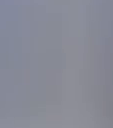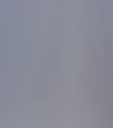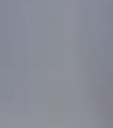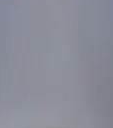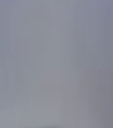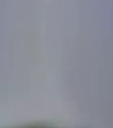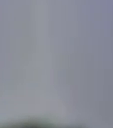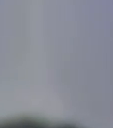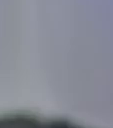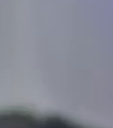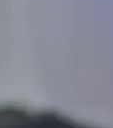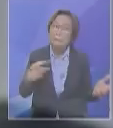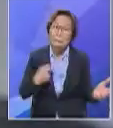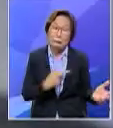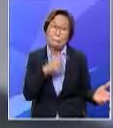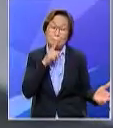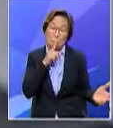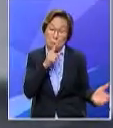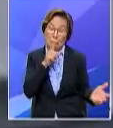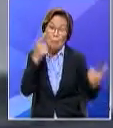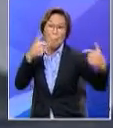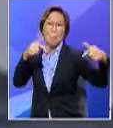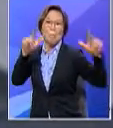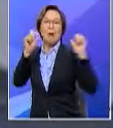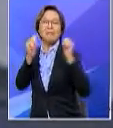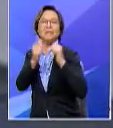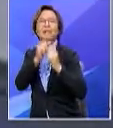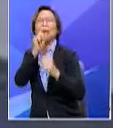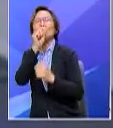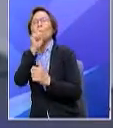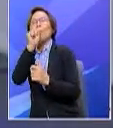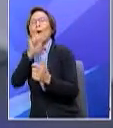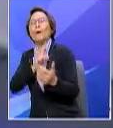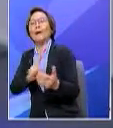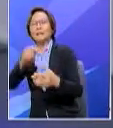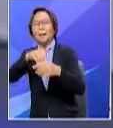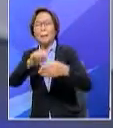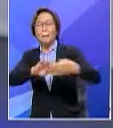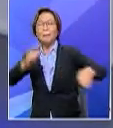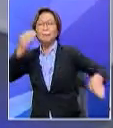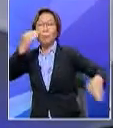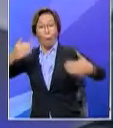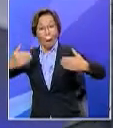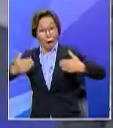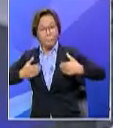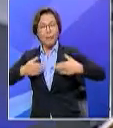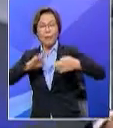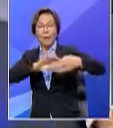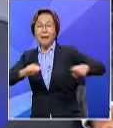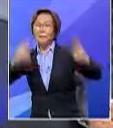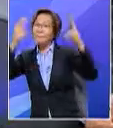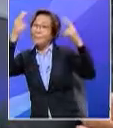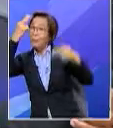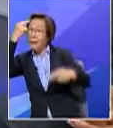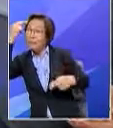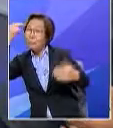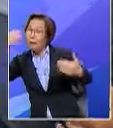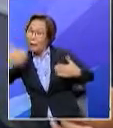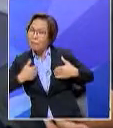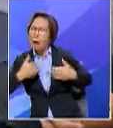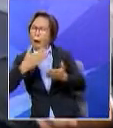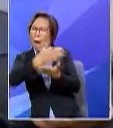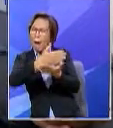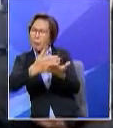Jadi kita memang terkenal dengan nasyid dalam bahasa Melayu, ada juga yang dalam bahasa Arab dan